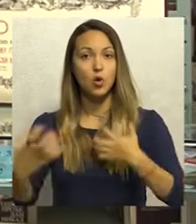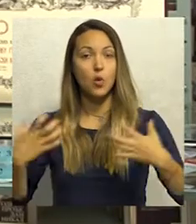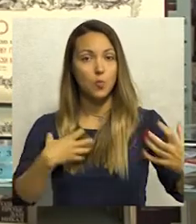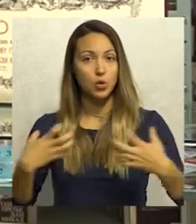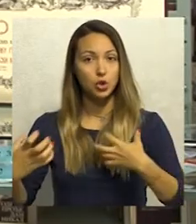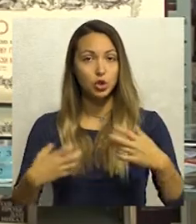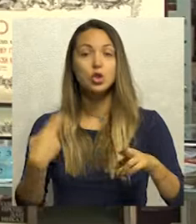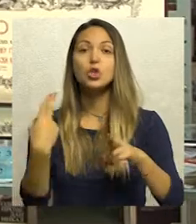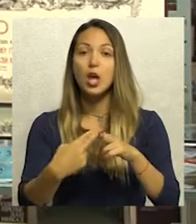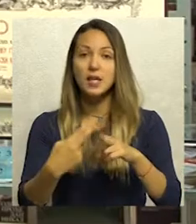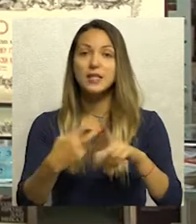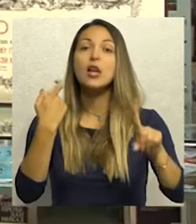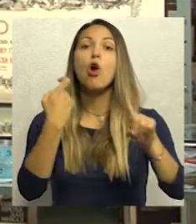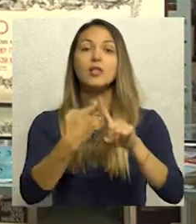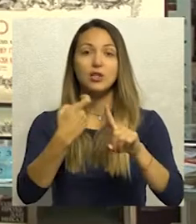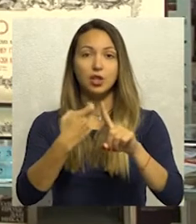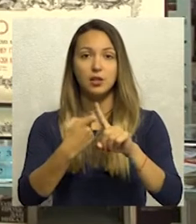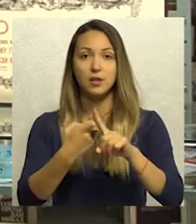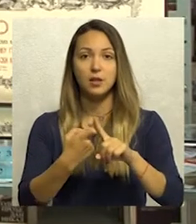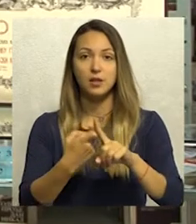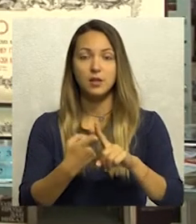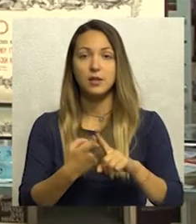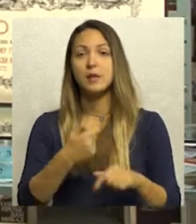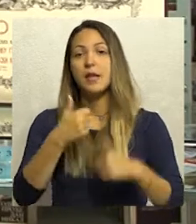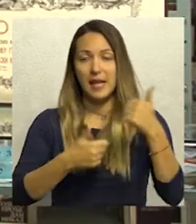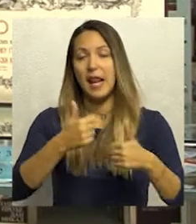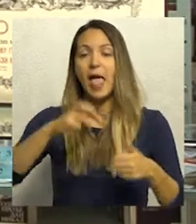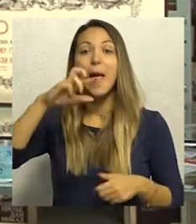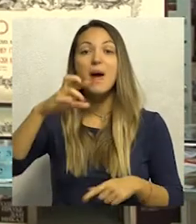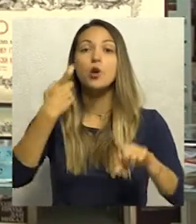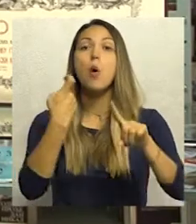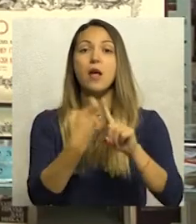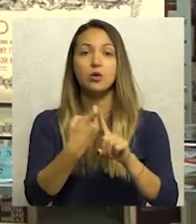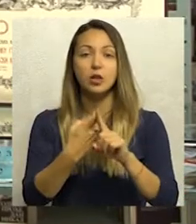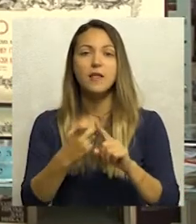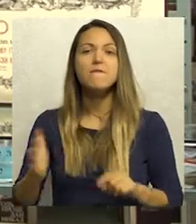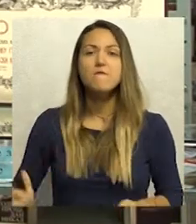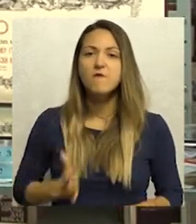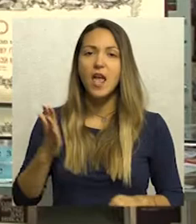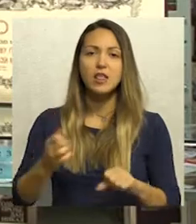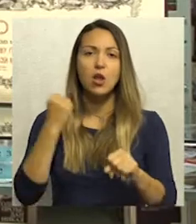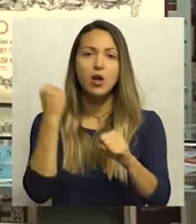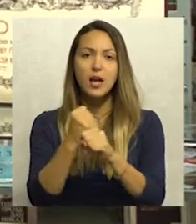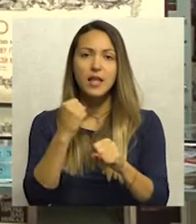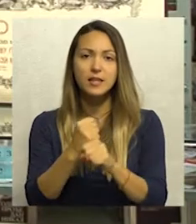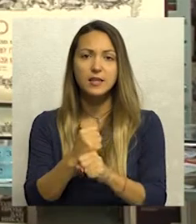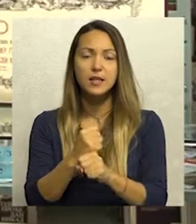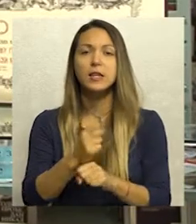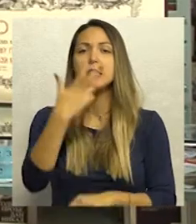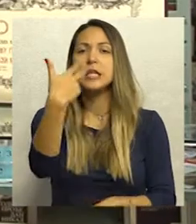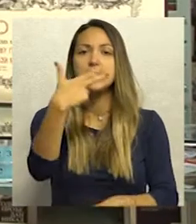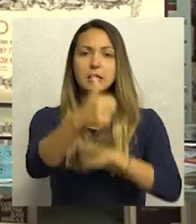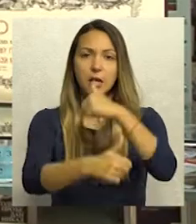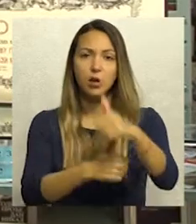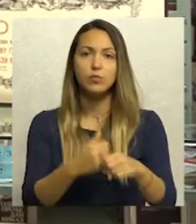pozorište se stoga i zove Kozačinski ili Emanuil Kozačinski i vredno radi, evo, gotovo